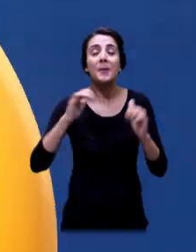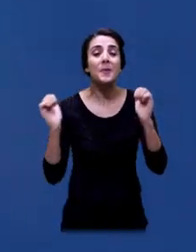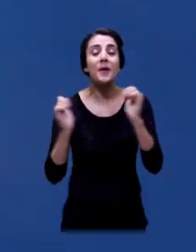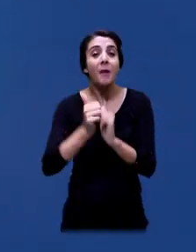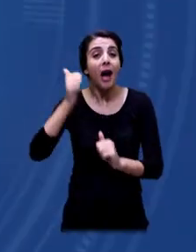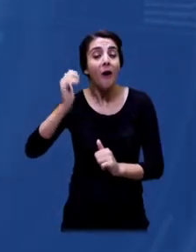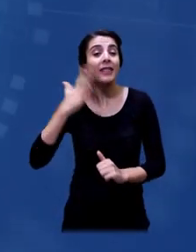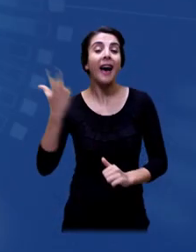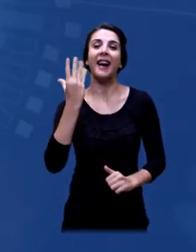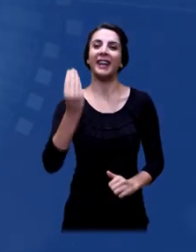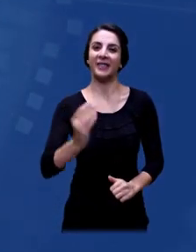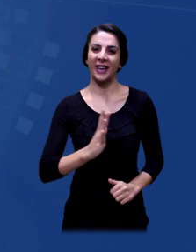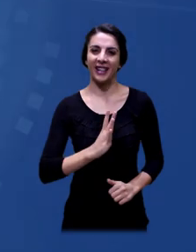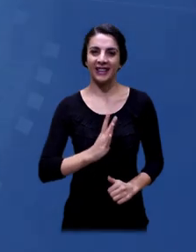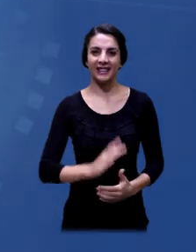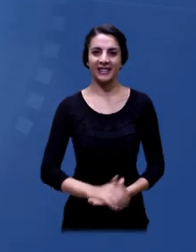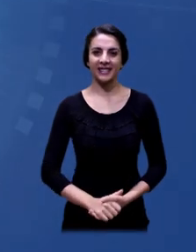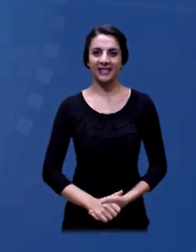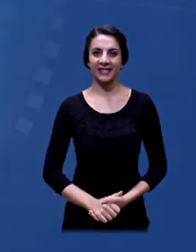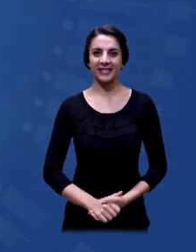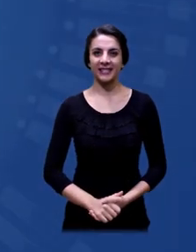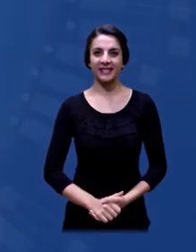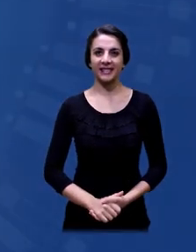Türksel. Birlikte her gün daha iyi.